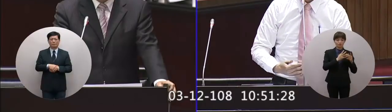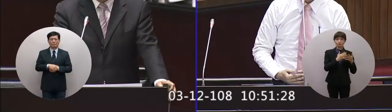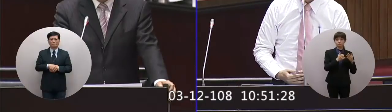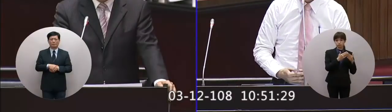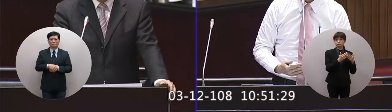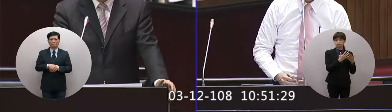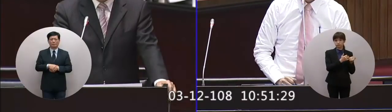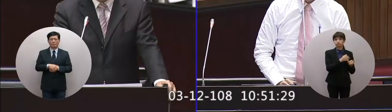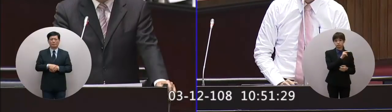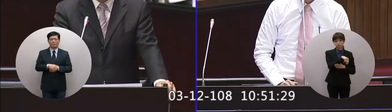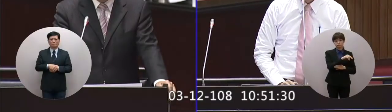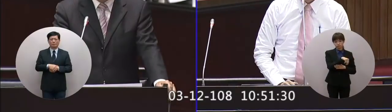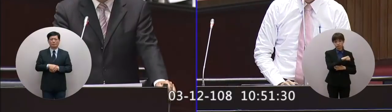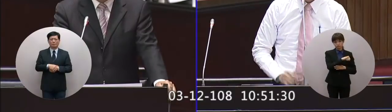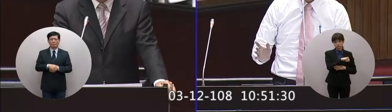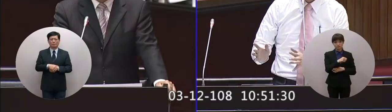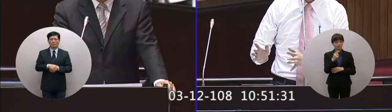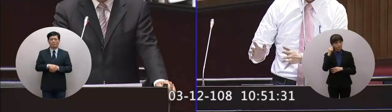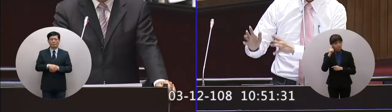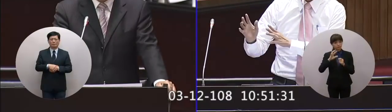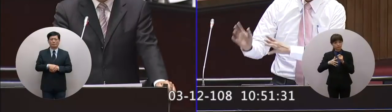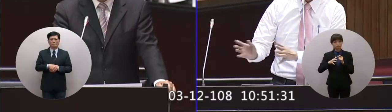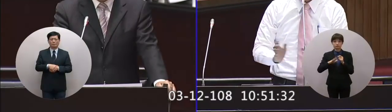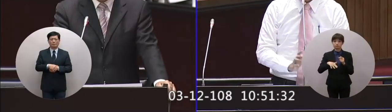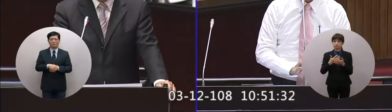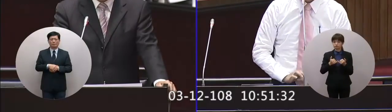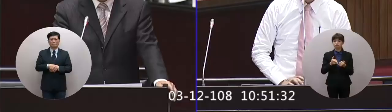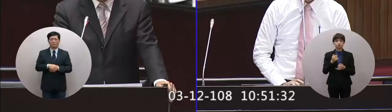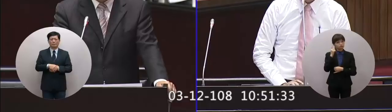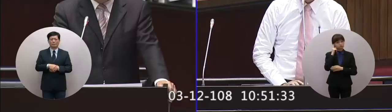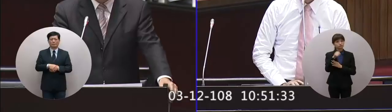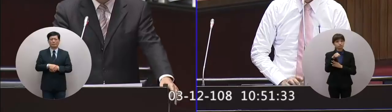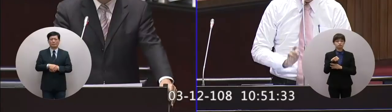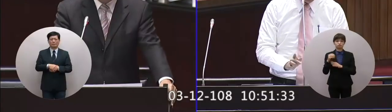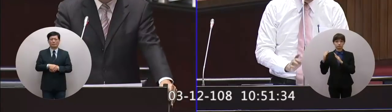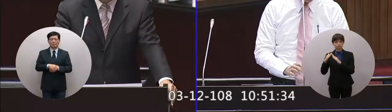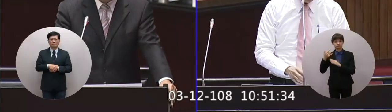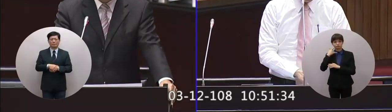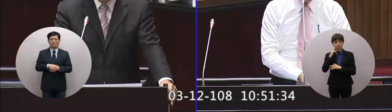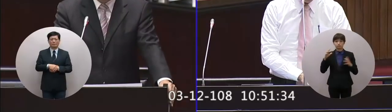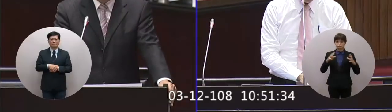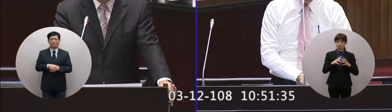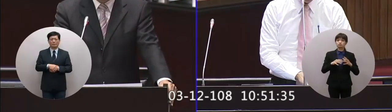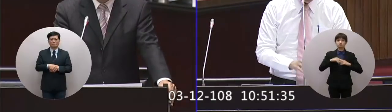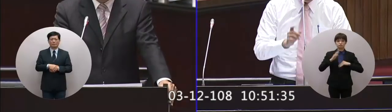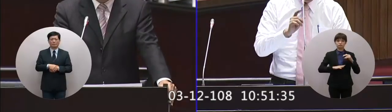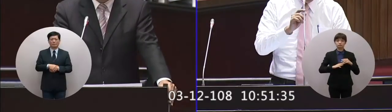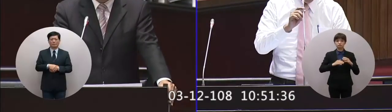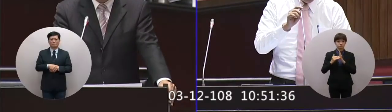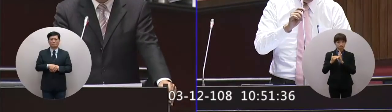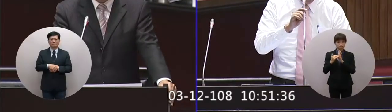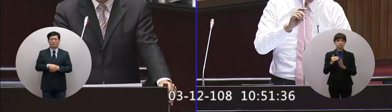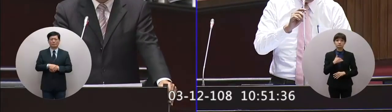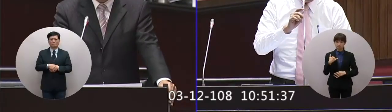甚至認為國中生以下都還可以這個就可以達到家庭跟學校來一起而且我真的覺得